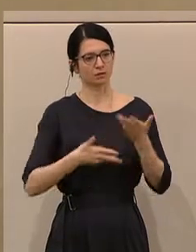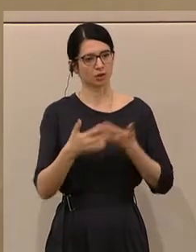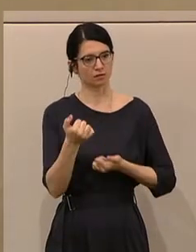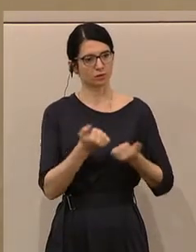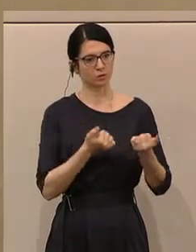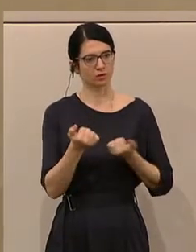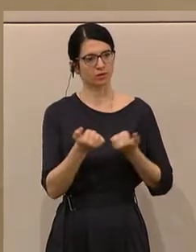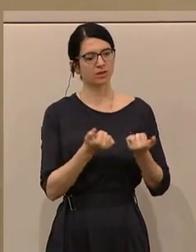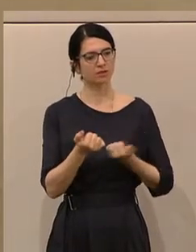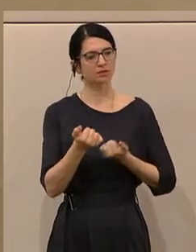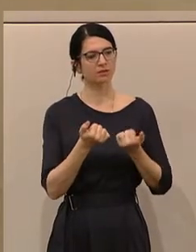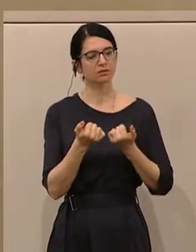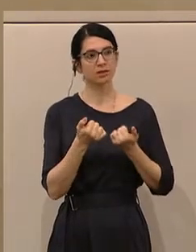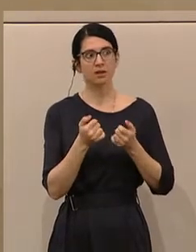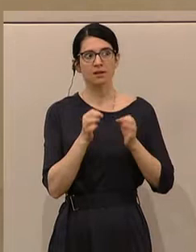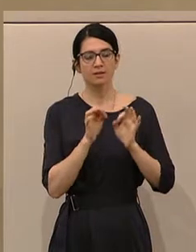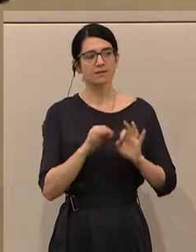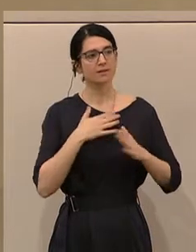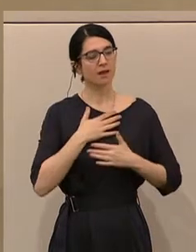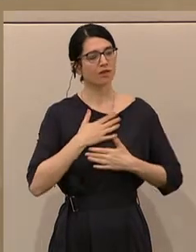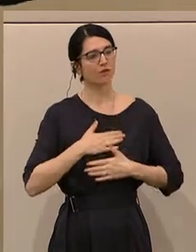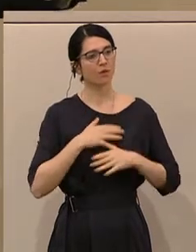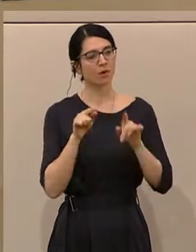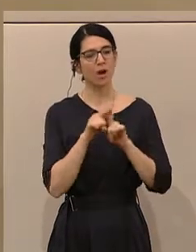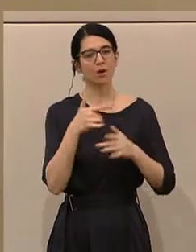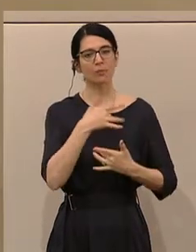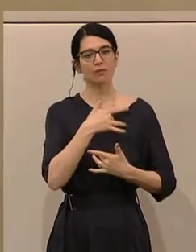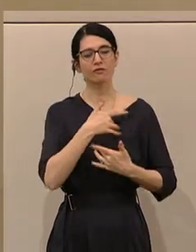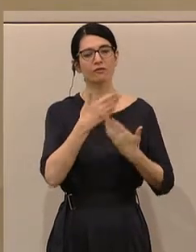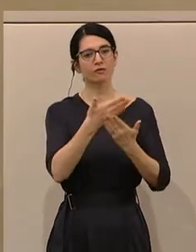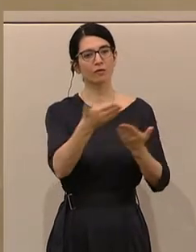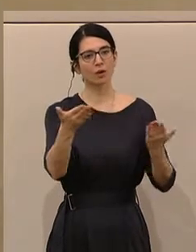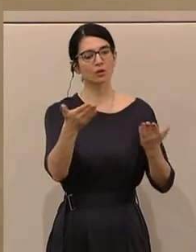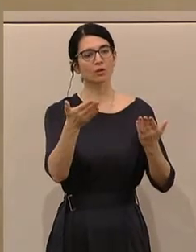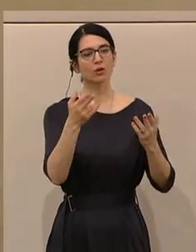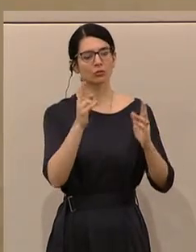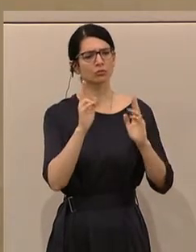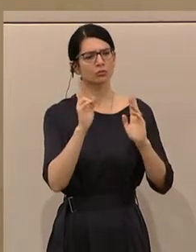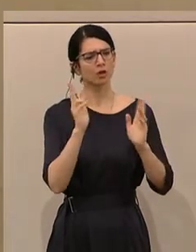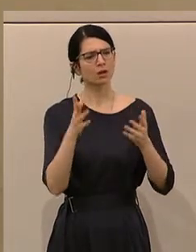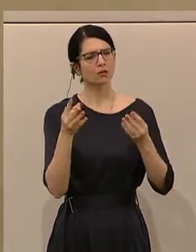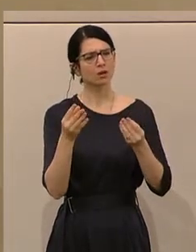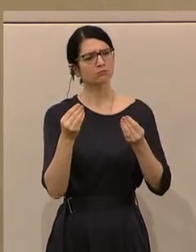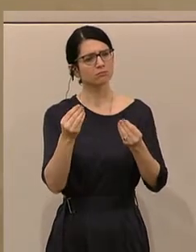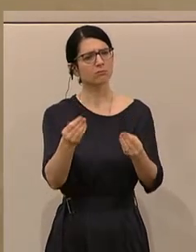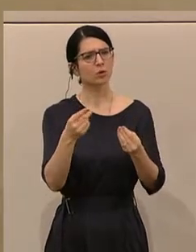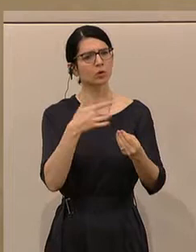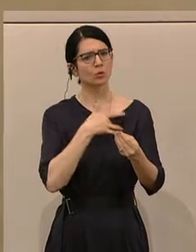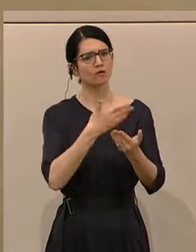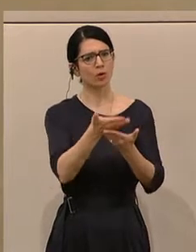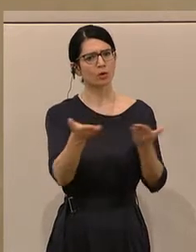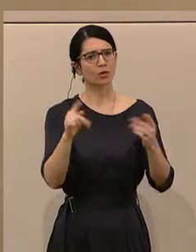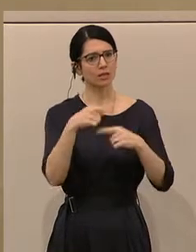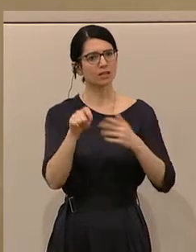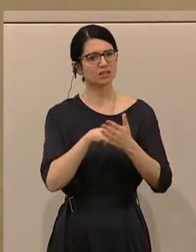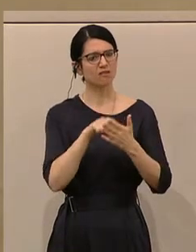stattfinden wird, die wir sehr wohl unserer Bevölkerung auch zumuten können und die unsere Bevölkerung bei den